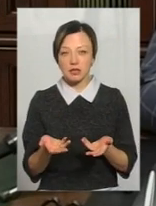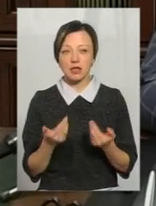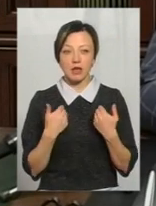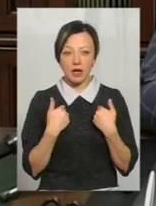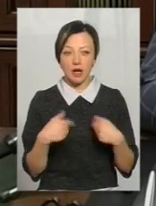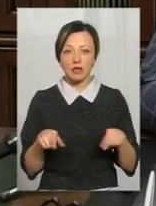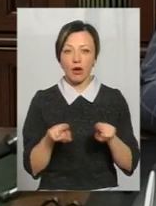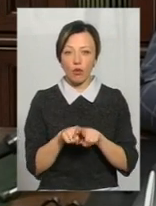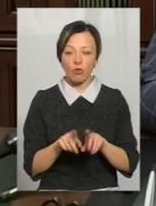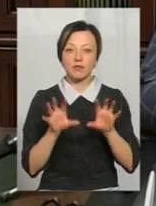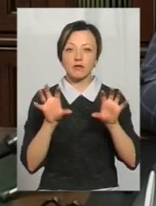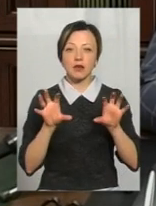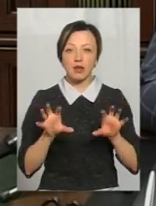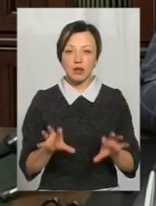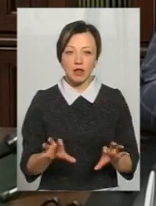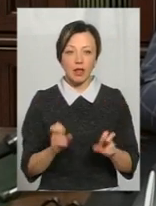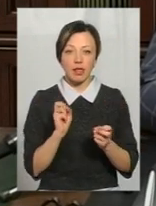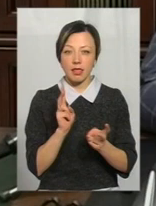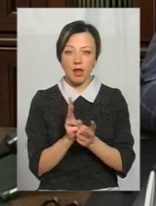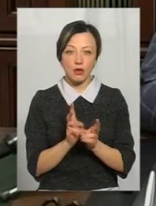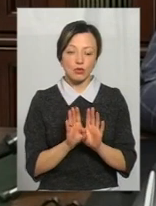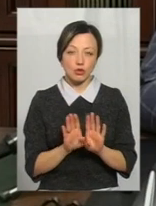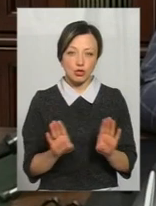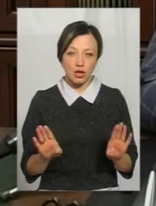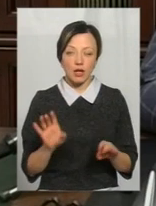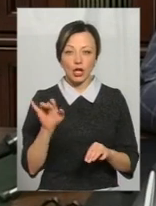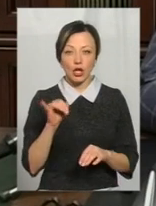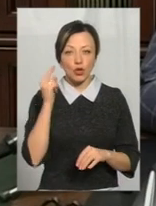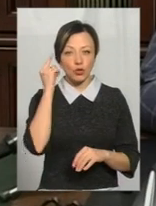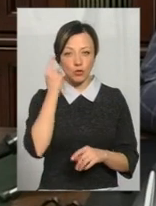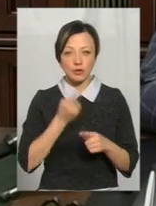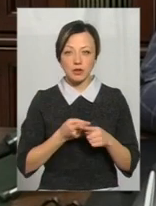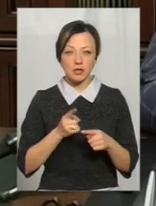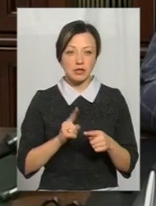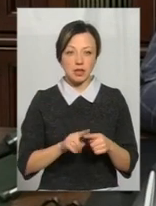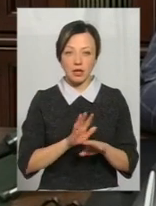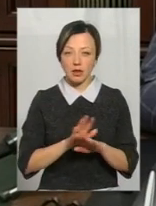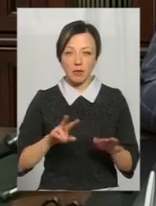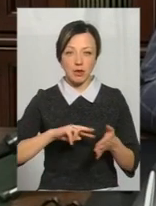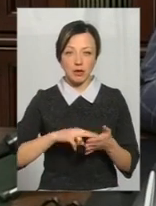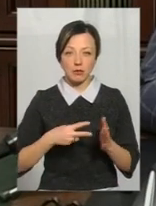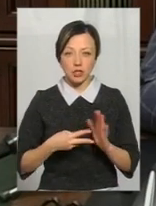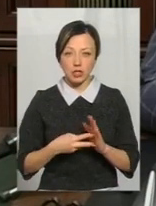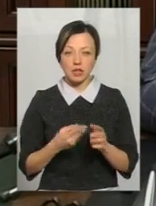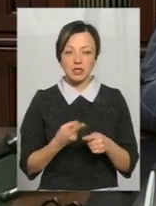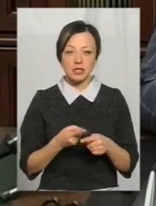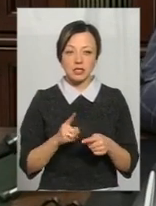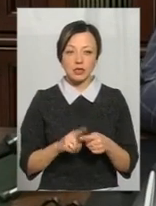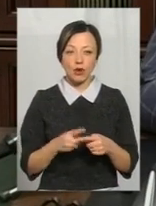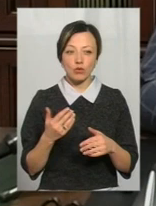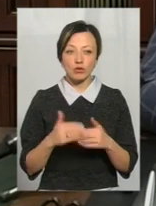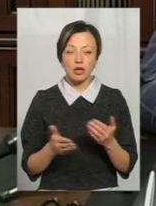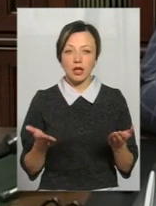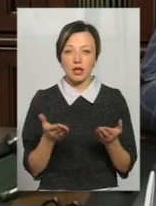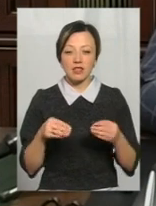такого в діючому законодавстві не зустрічав. І думаю, що воно не передбачено. Це вже якийсь,